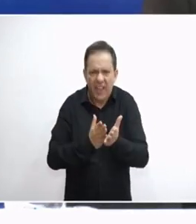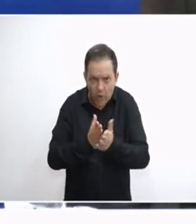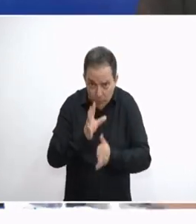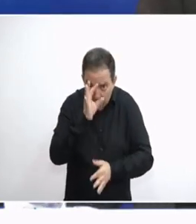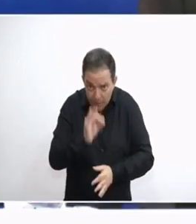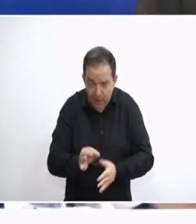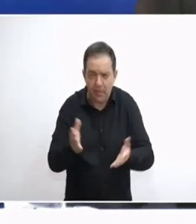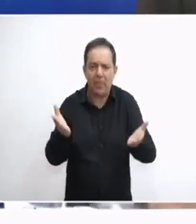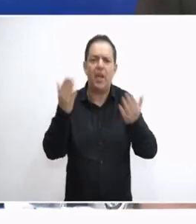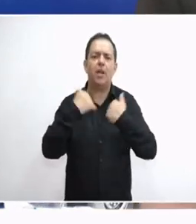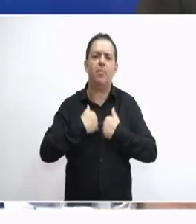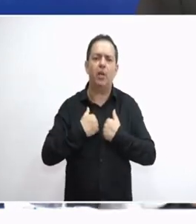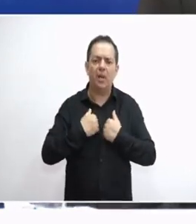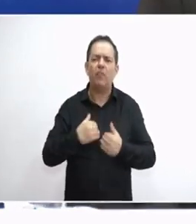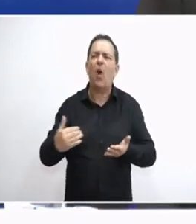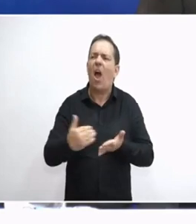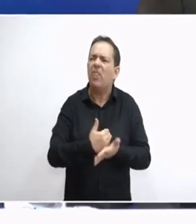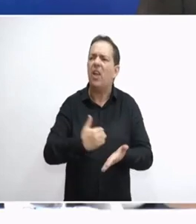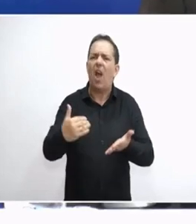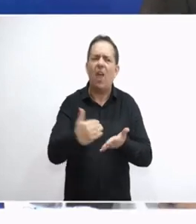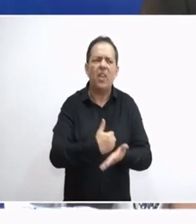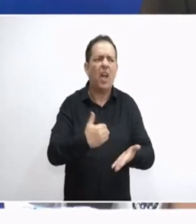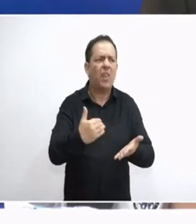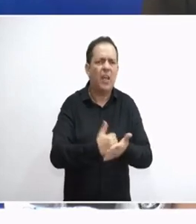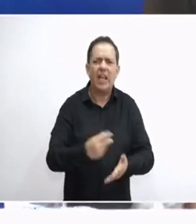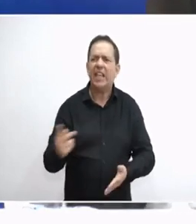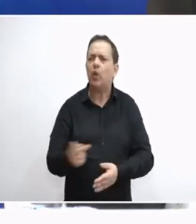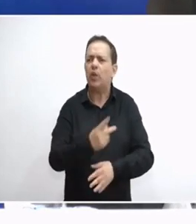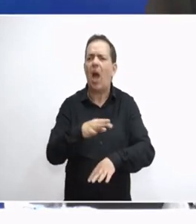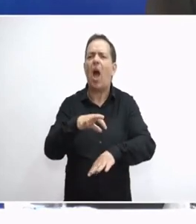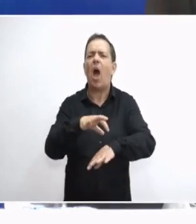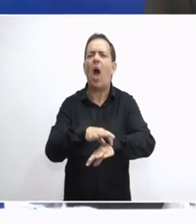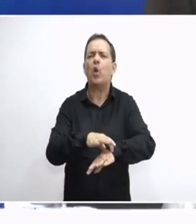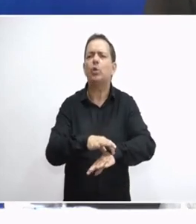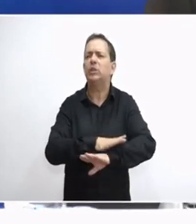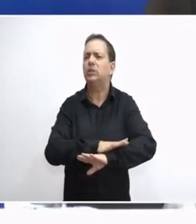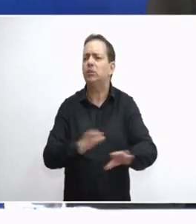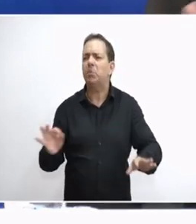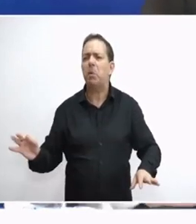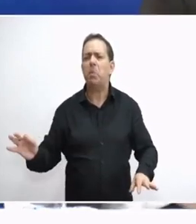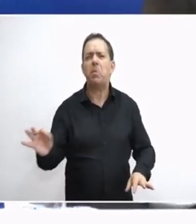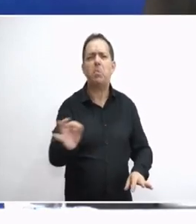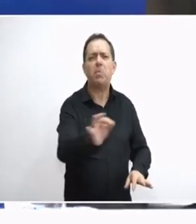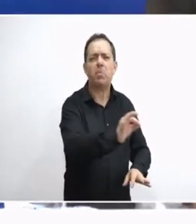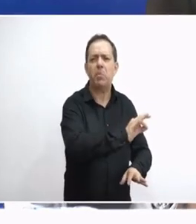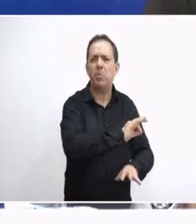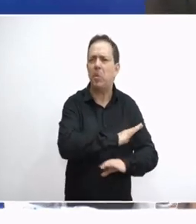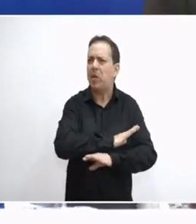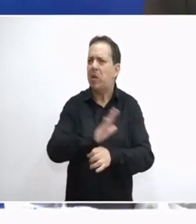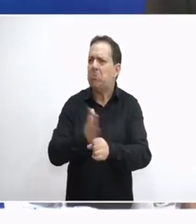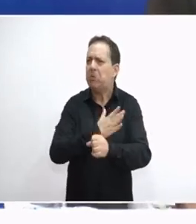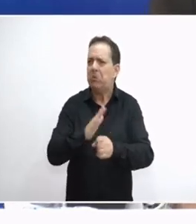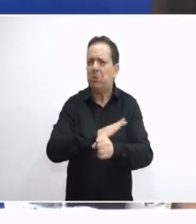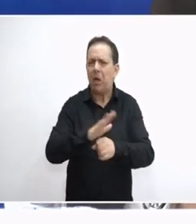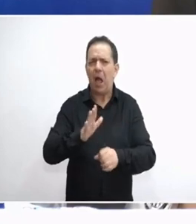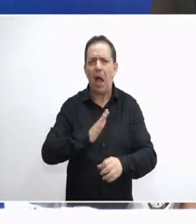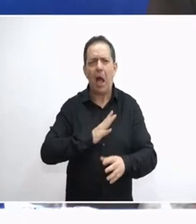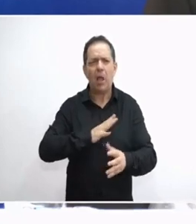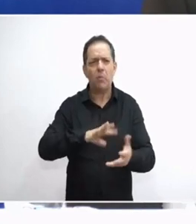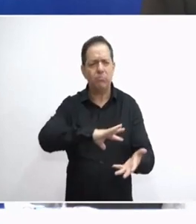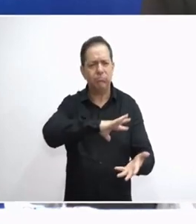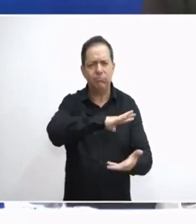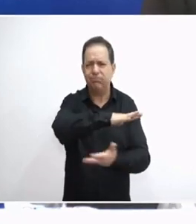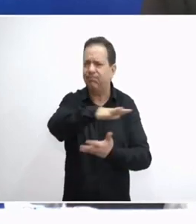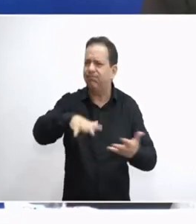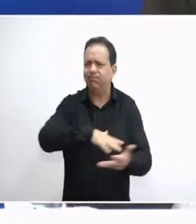Όχι. Γι' αυτό εισπράττουμε συνεχώς άδικο. Γι' αυτό υπάρχουν μια αρρωστημένες κοινωνίες. Γι' αυτό και βλέπουμε όλη αυτή την αποστασία να κάνει ό,τι θέλει μέσα σε ανθρώπινα